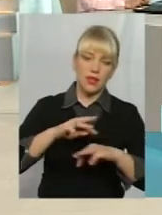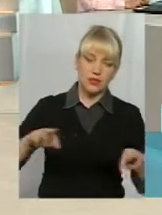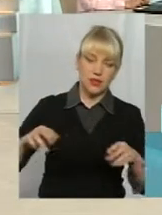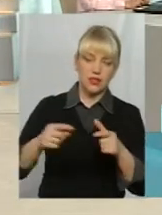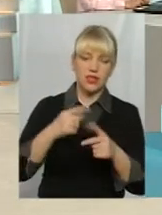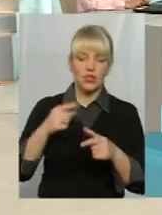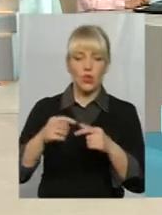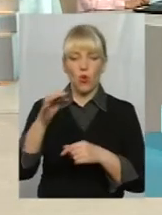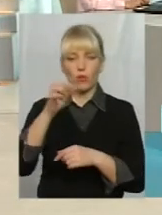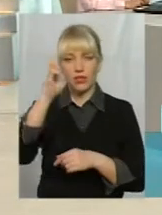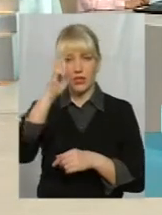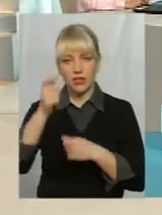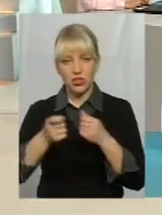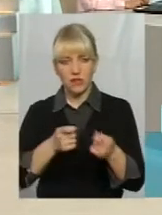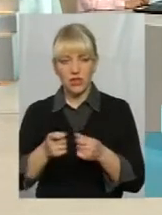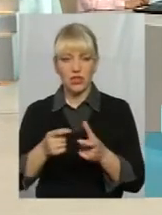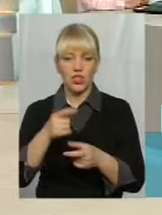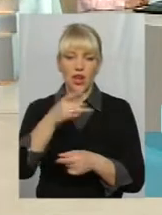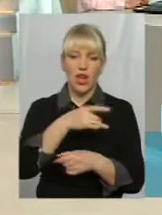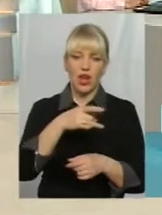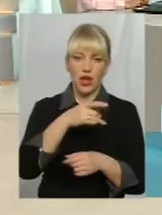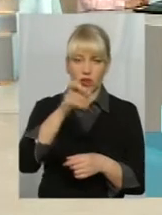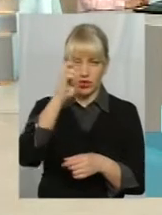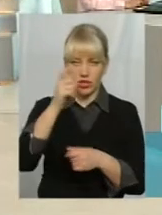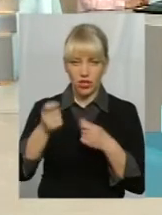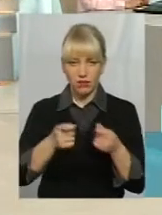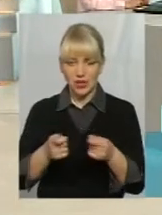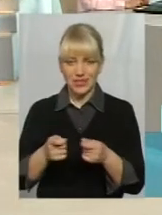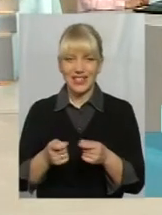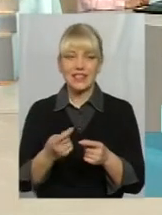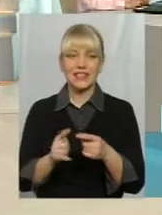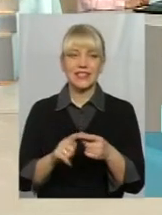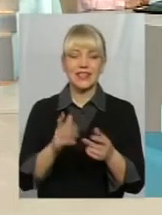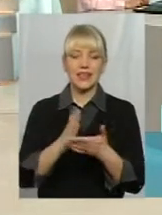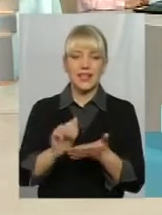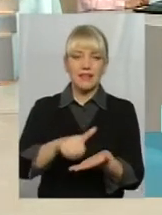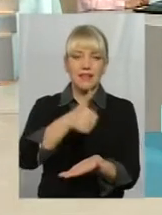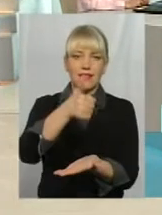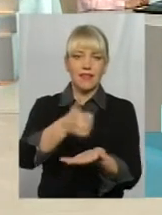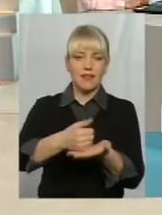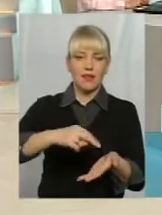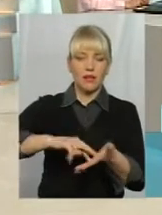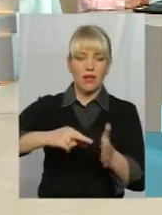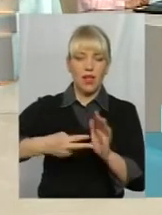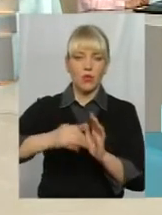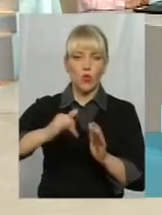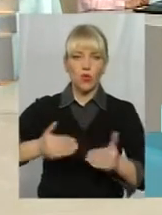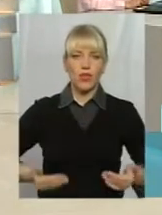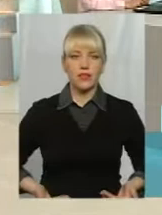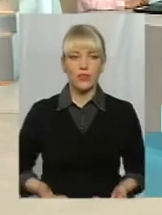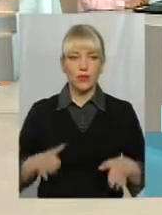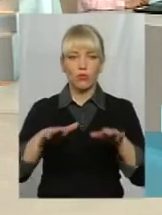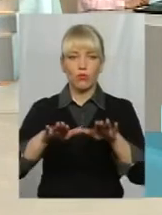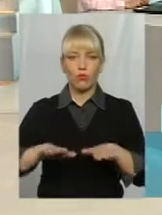державна адміністрація, чи районна державна адміністрація, чи державний кадастр, це як генплан в населеному пункті в місті, це є на